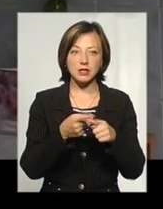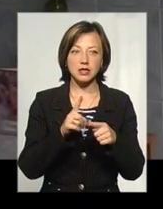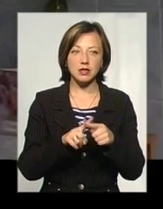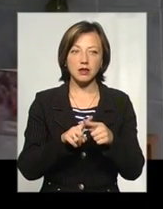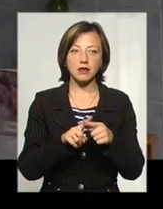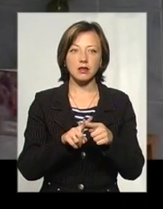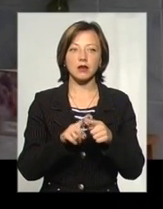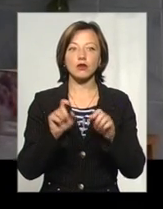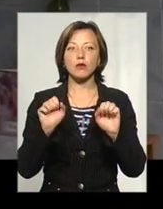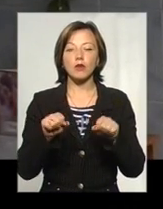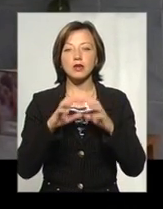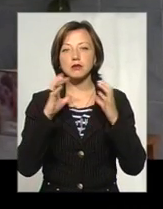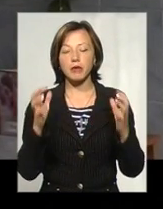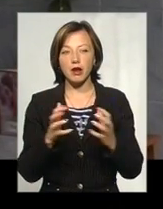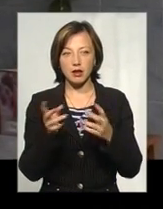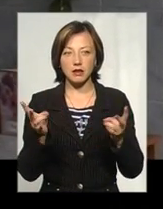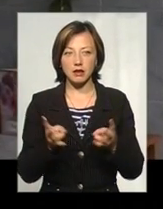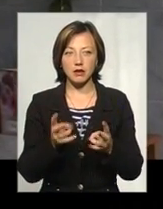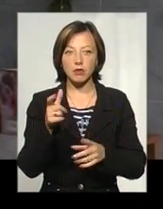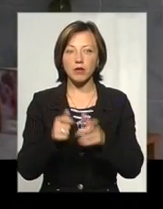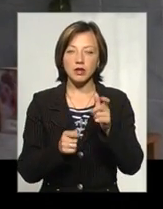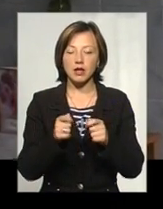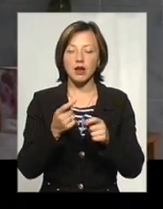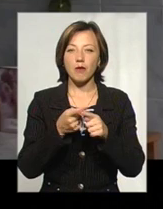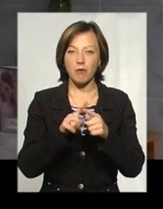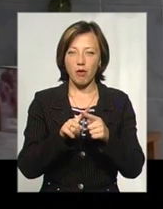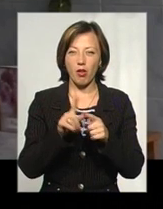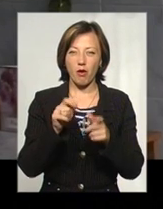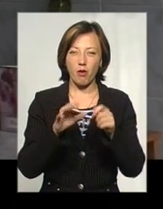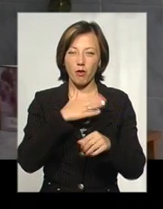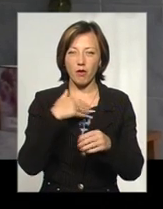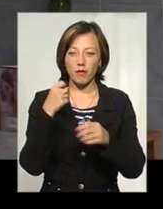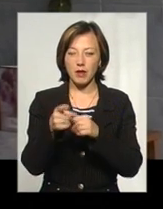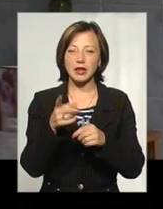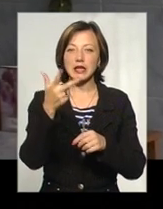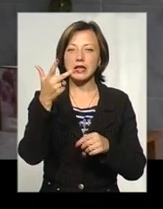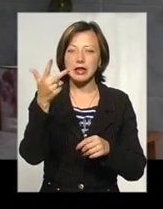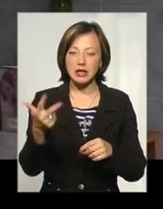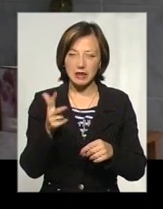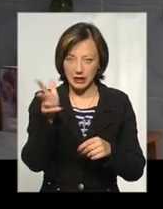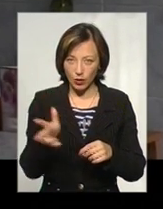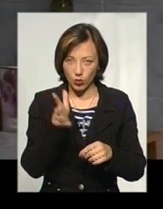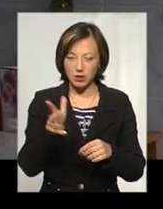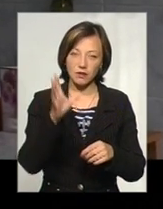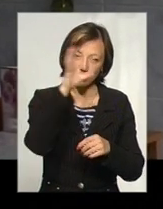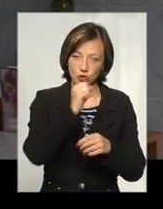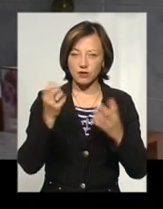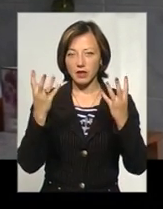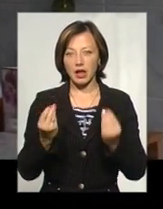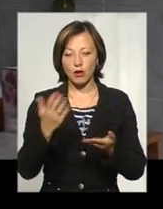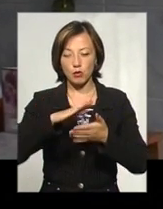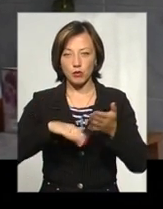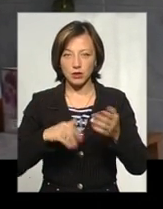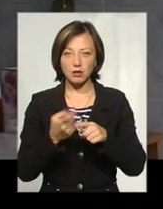потрібно було зберігати. Тобто, стіжуватись кожних три години, так само вночі, так само в день. Тому що, якщо пропустити цей